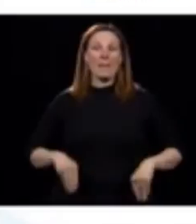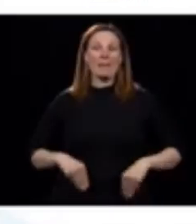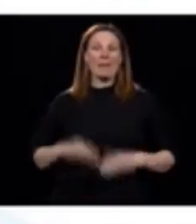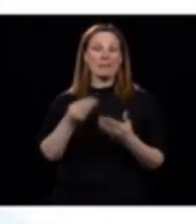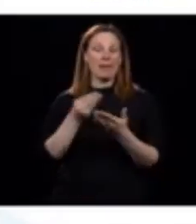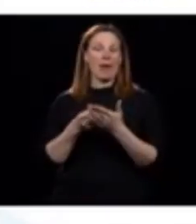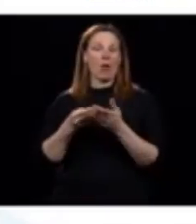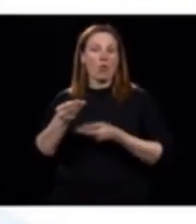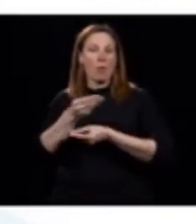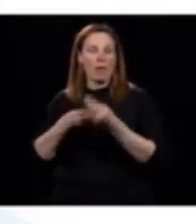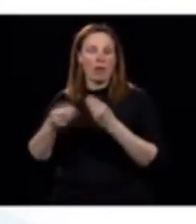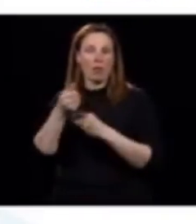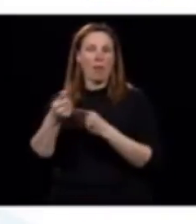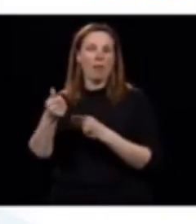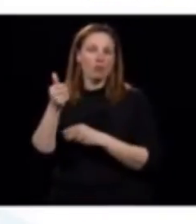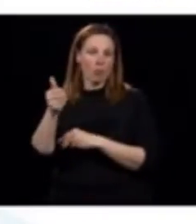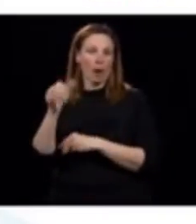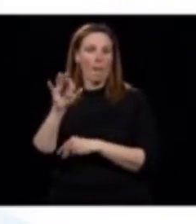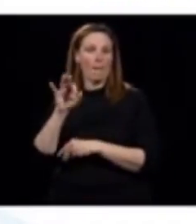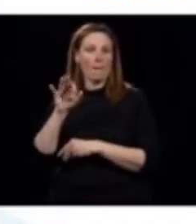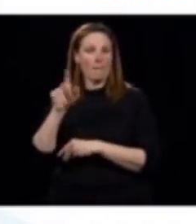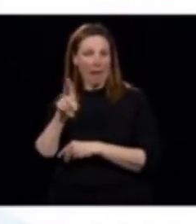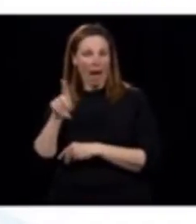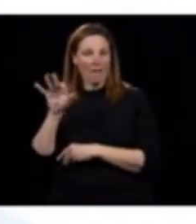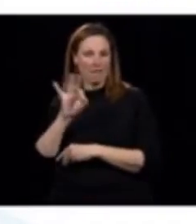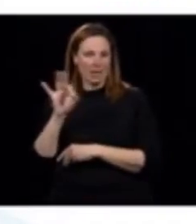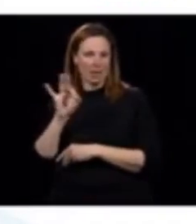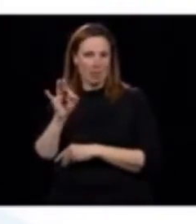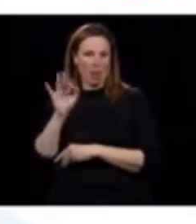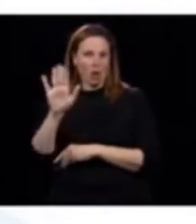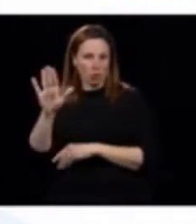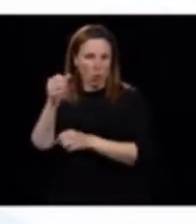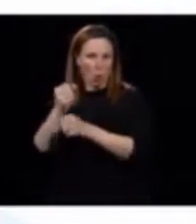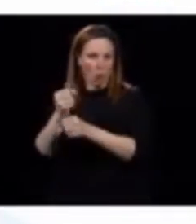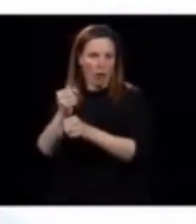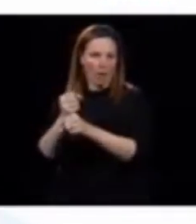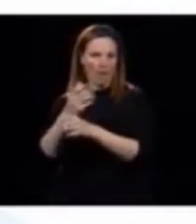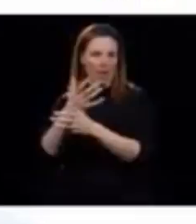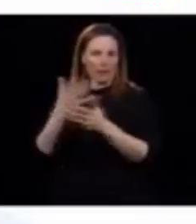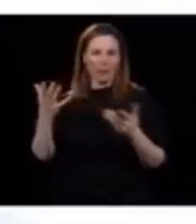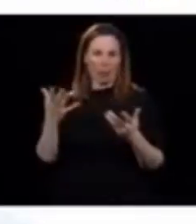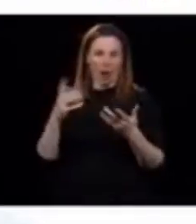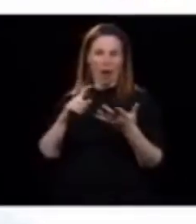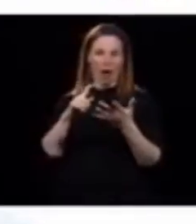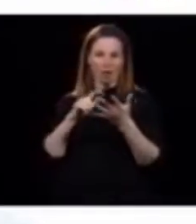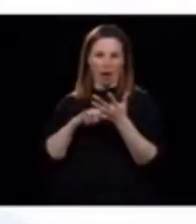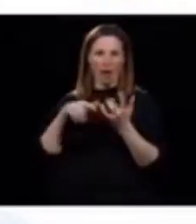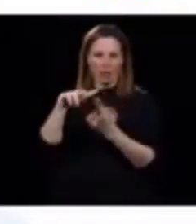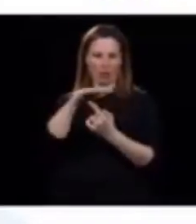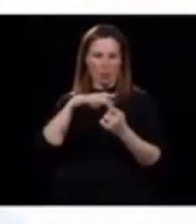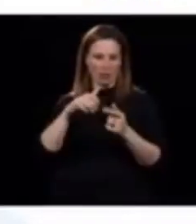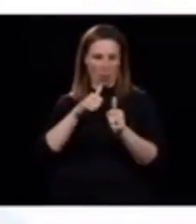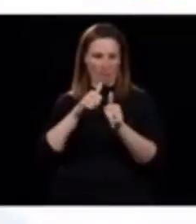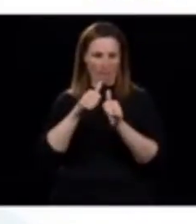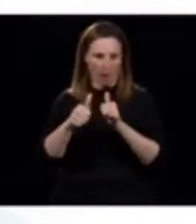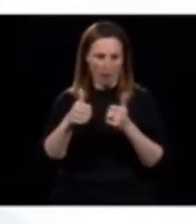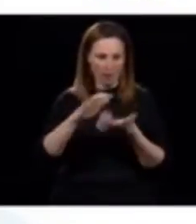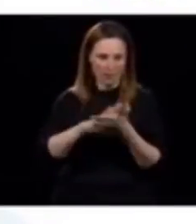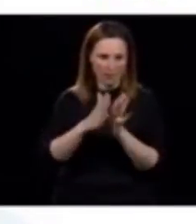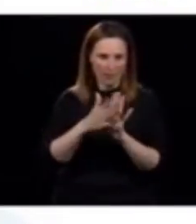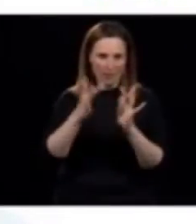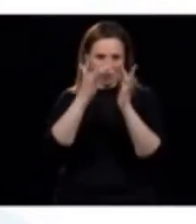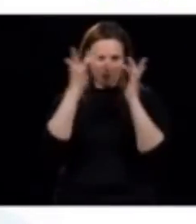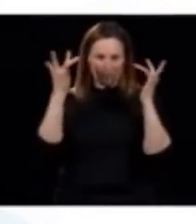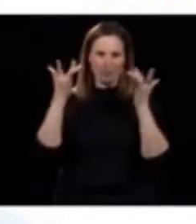sa job, c'est de s'assurer que dès qu'on va être passé au travers, les entreprises soient prêtes